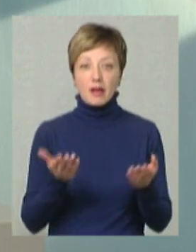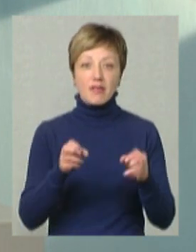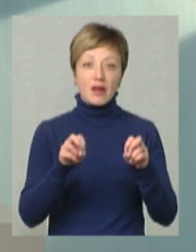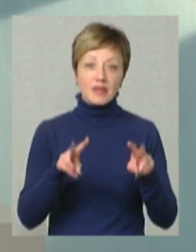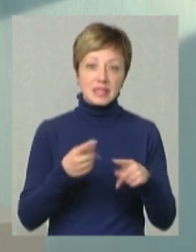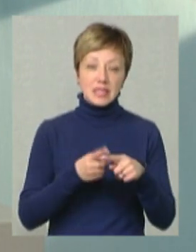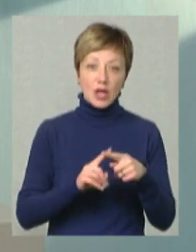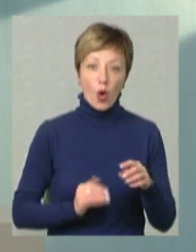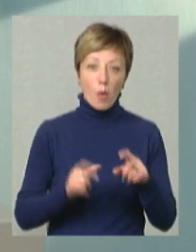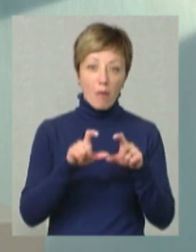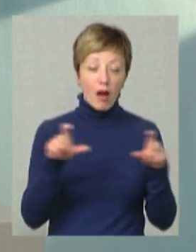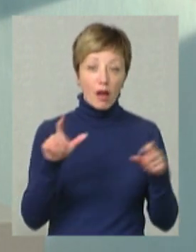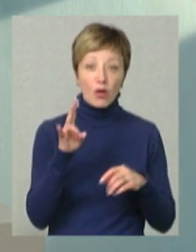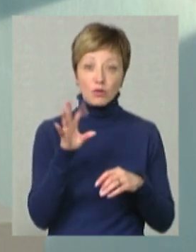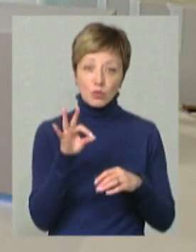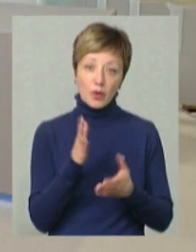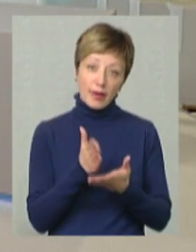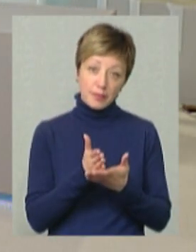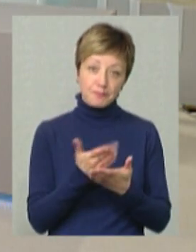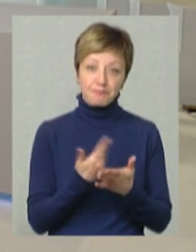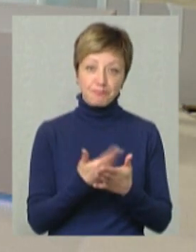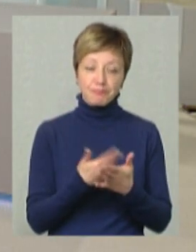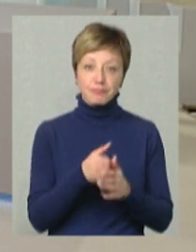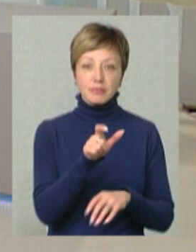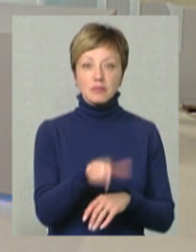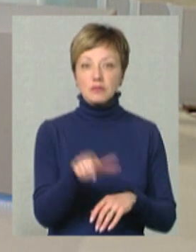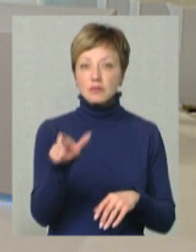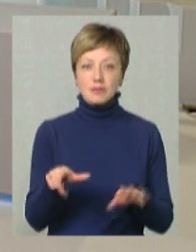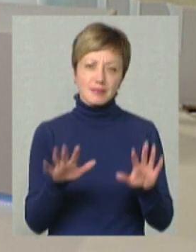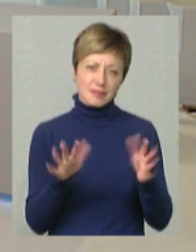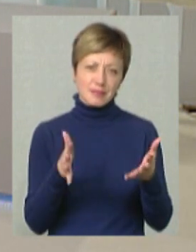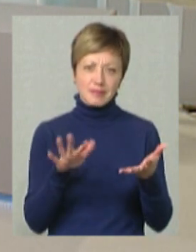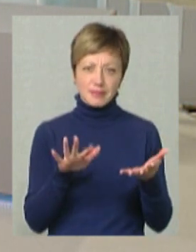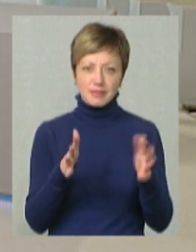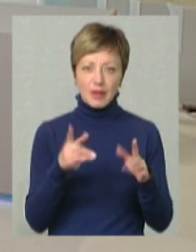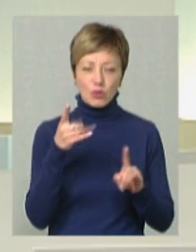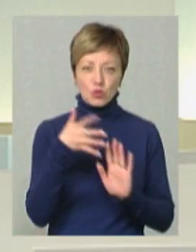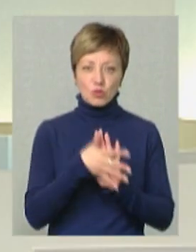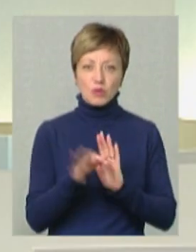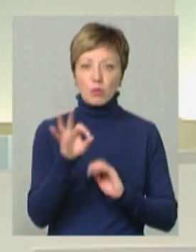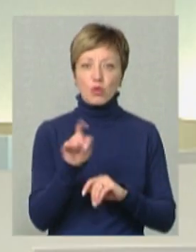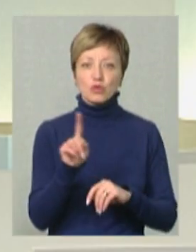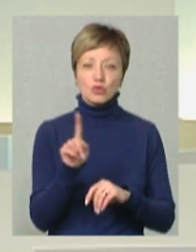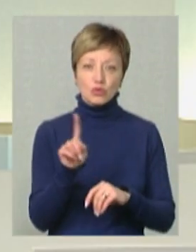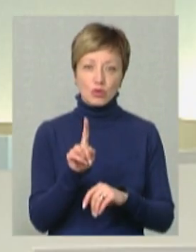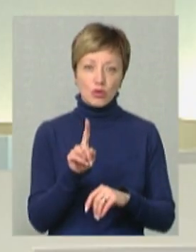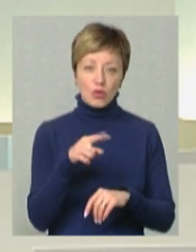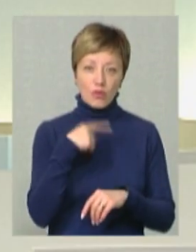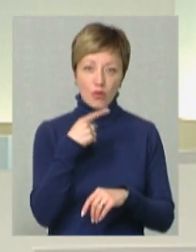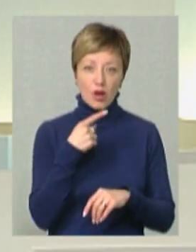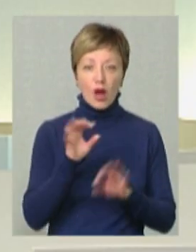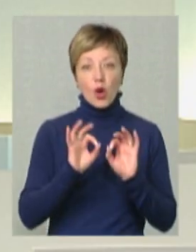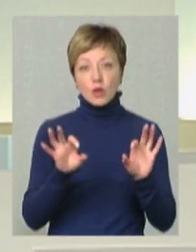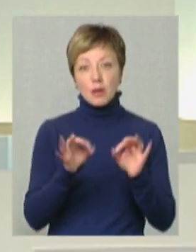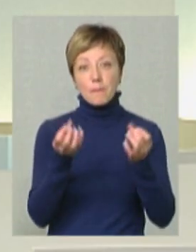фахівці в цих компаніях. Але є, напевно, люди, які не зовсім розуміють, про що йде мова. Розкажіть таким